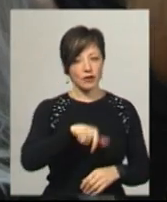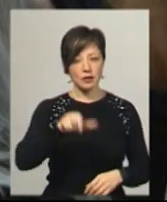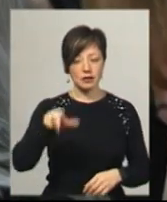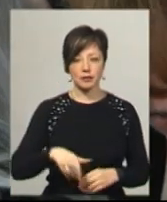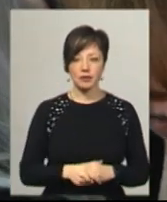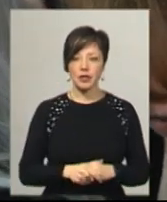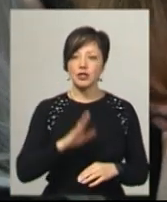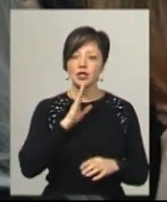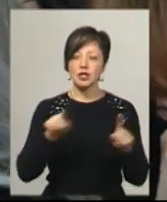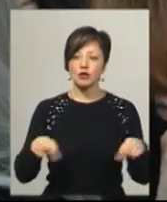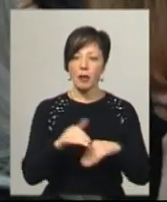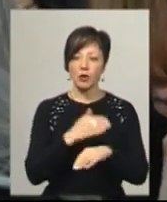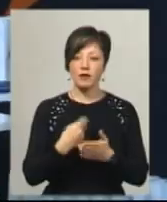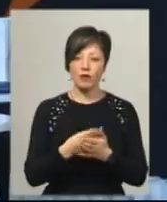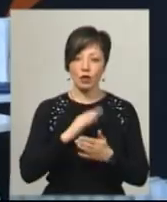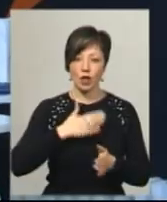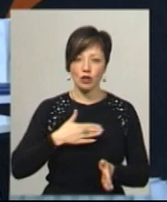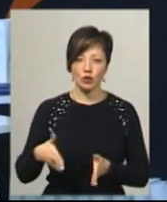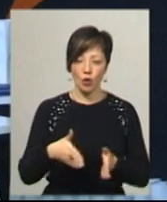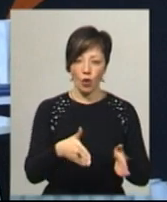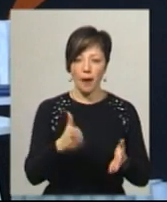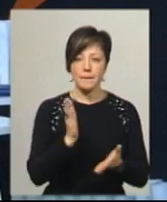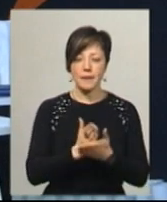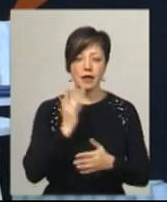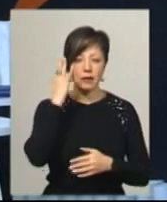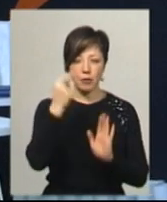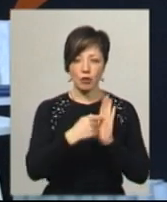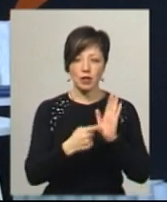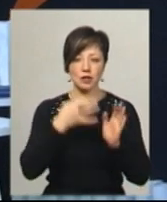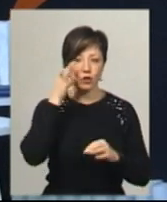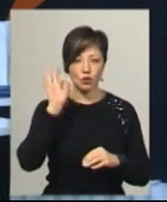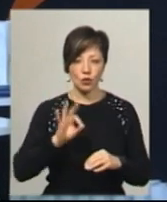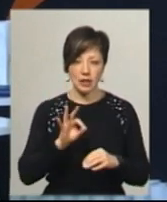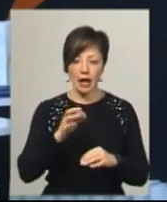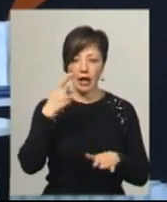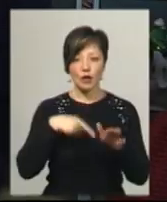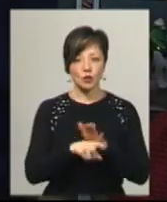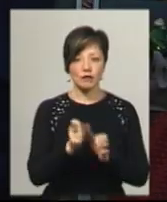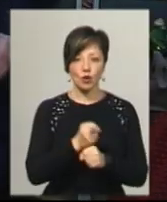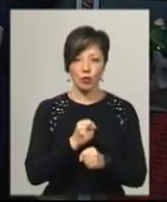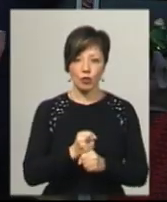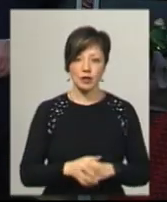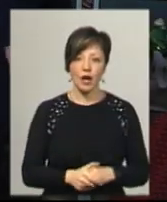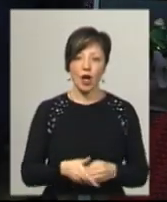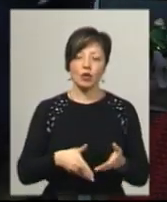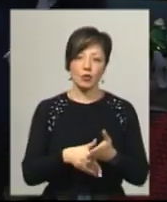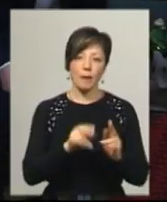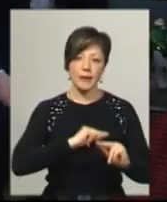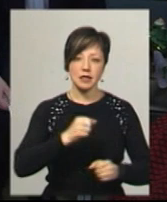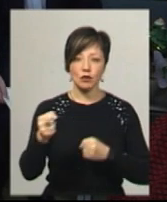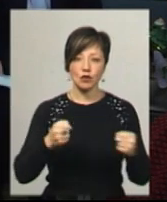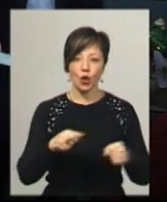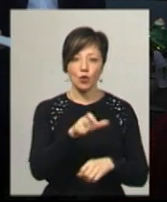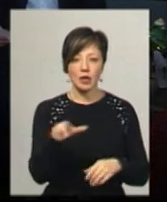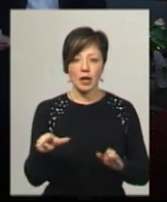Семенчак, засновниця благодійного фонду «Наша дорога» Словаччині, має наміри поділитися досвідом інклюзивної роботи. Допомога і праці в влаштуванні